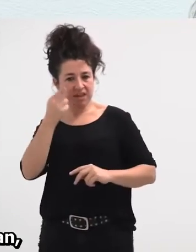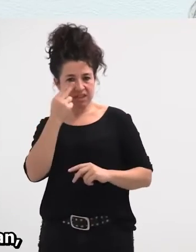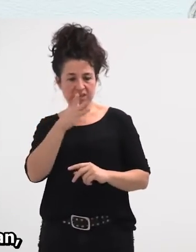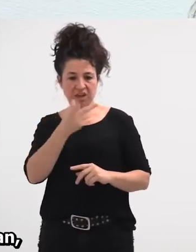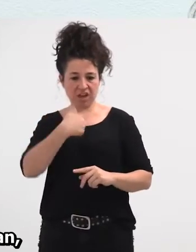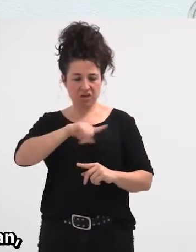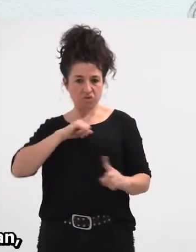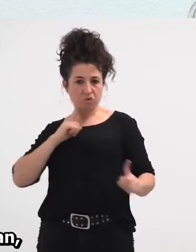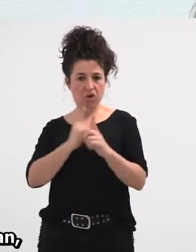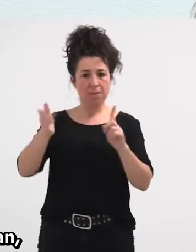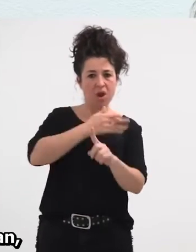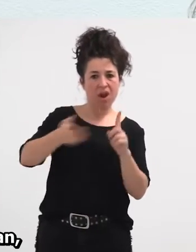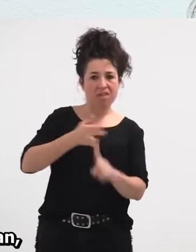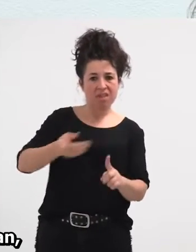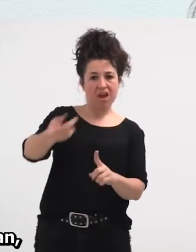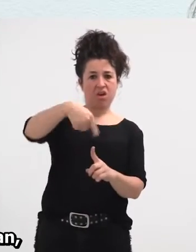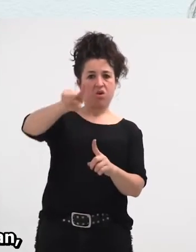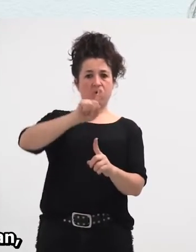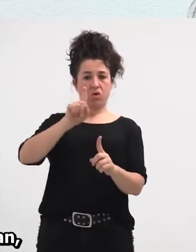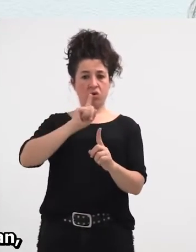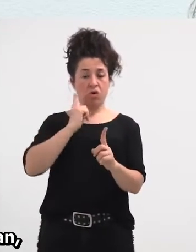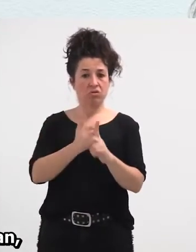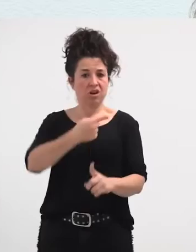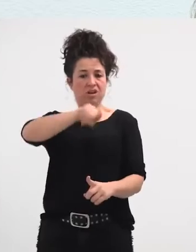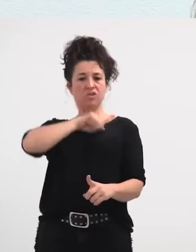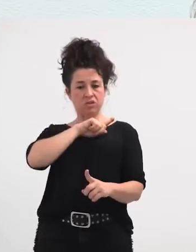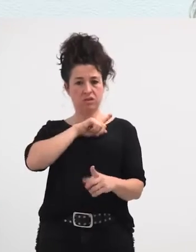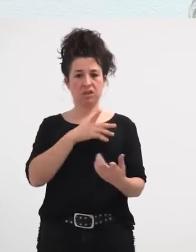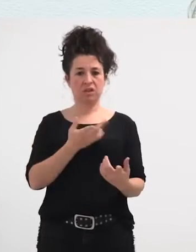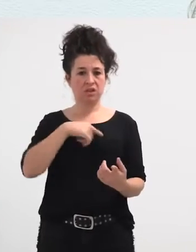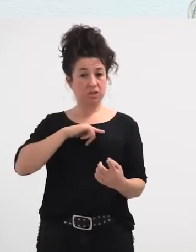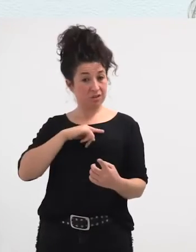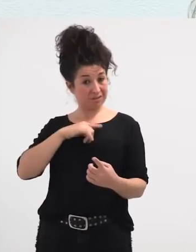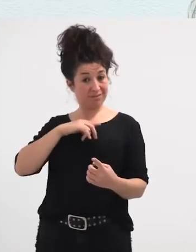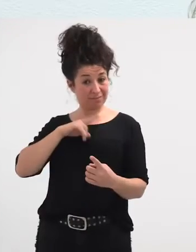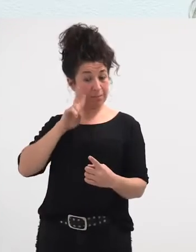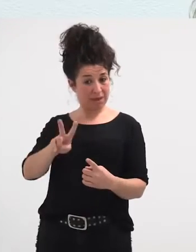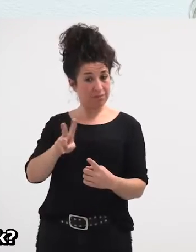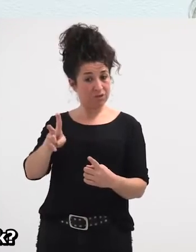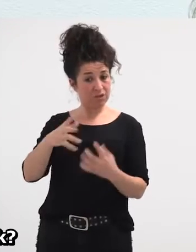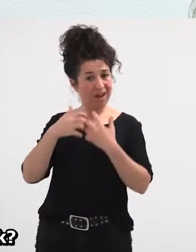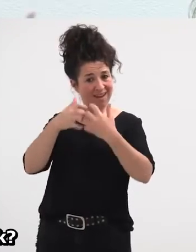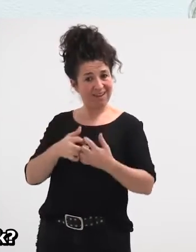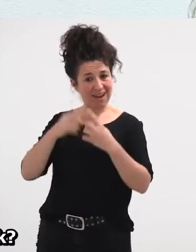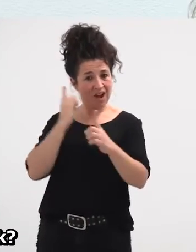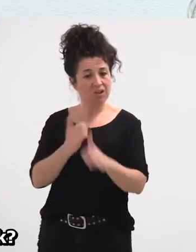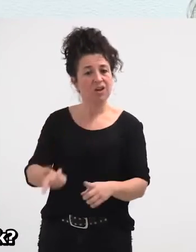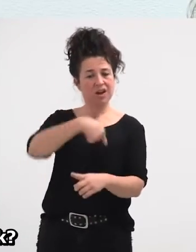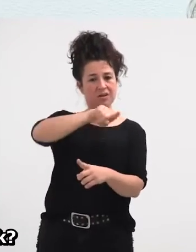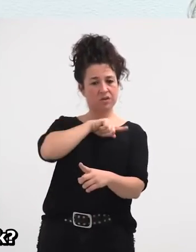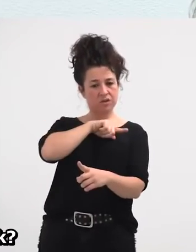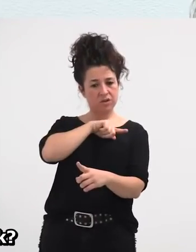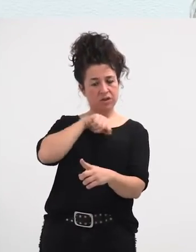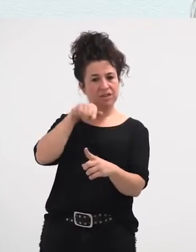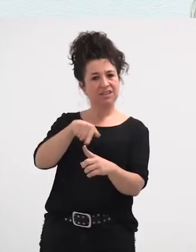egia, zineste baldin badugu, gure aurkako gerra bat dagoela martxan, eta hori esaten dugu, zein dira indarkeria